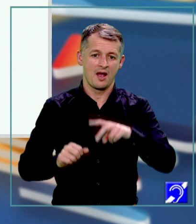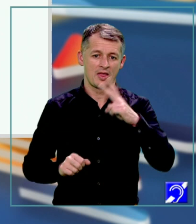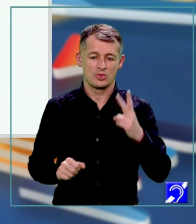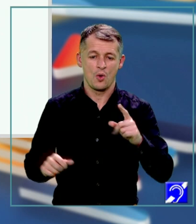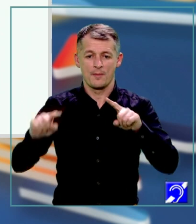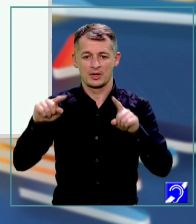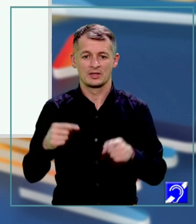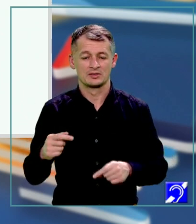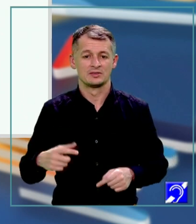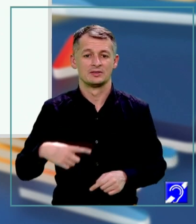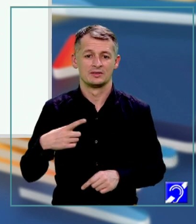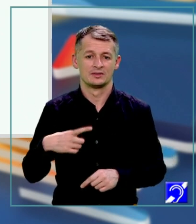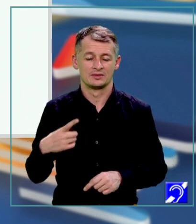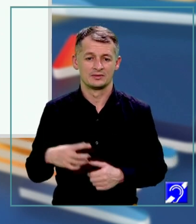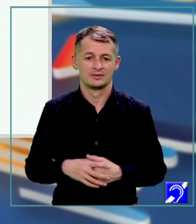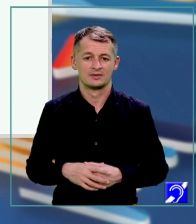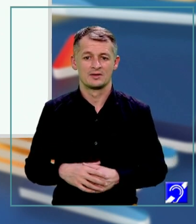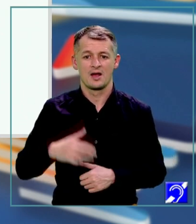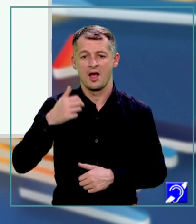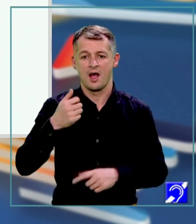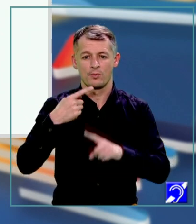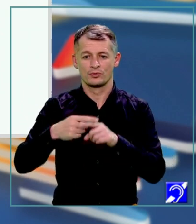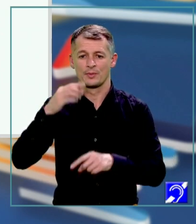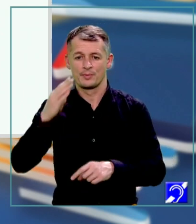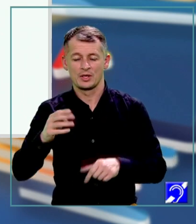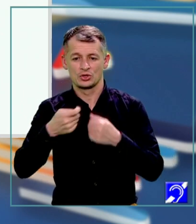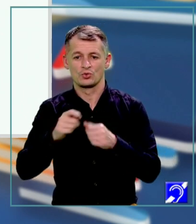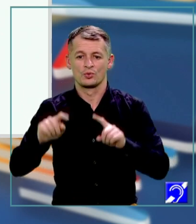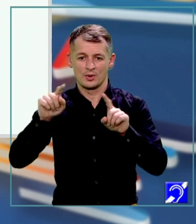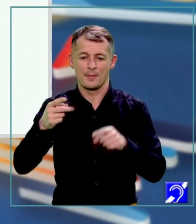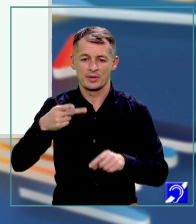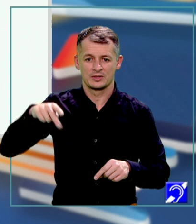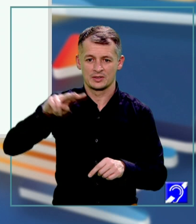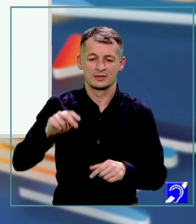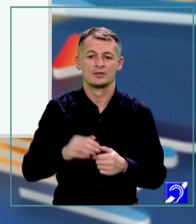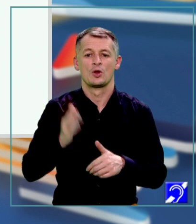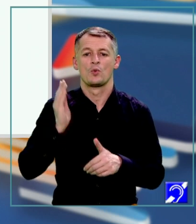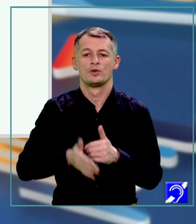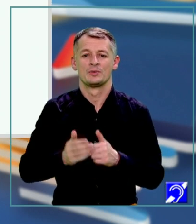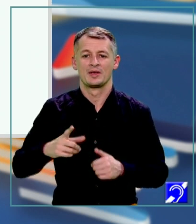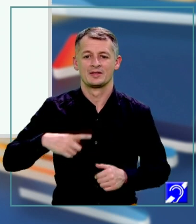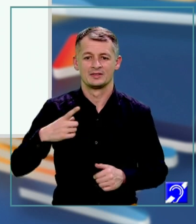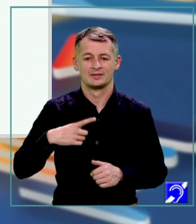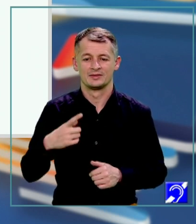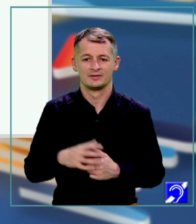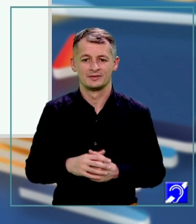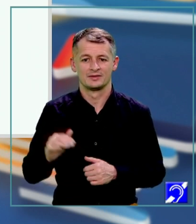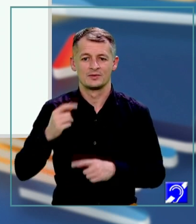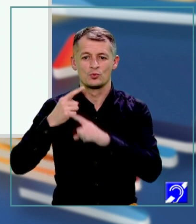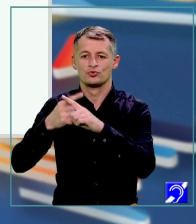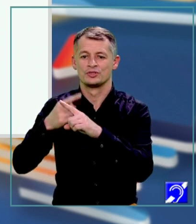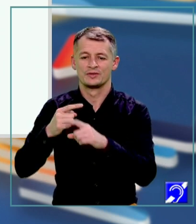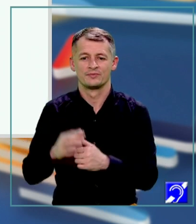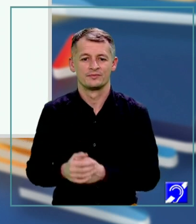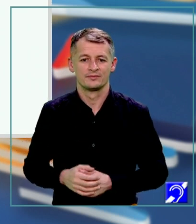paranteză este formula A plus B totul la pătrat. Iar ultima este o înmulțire.